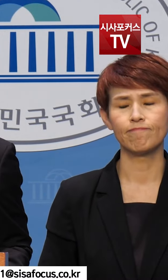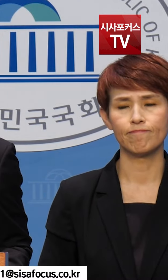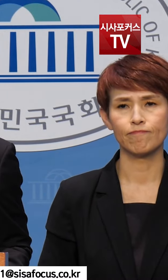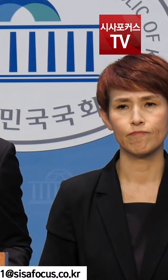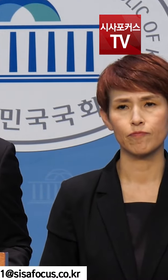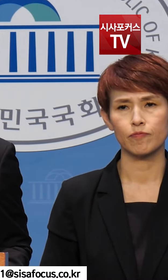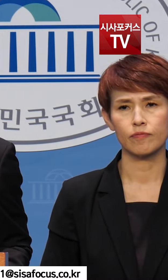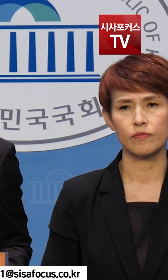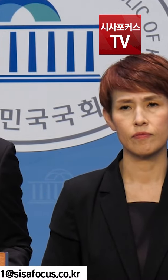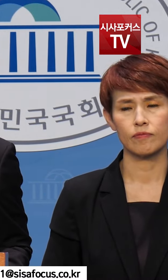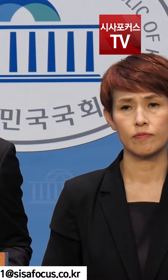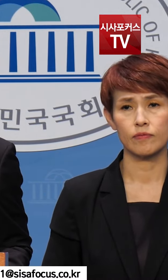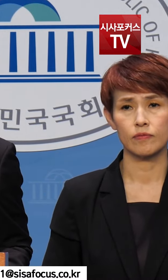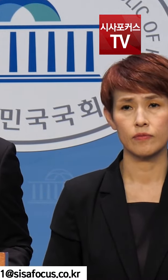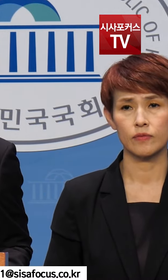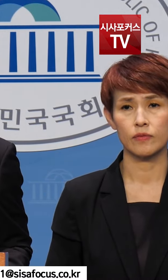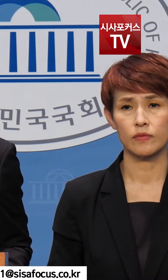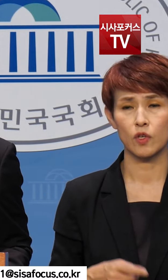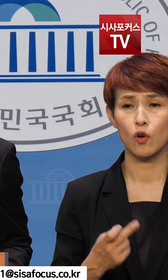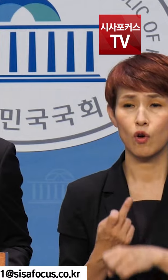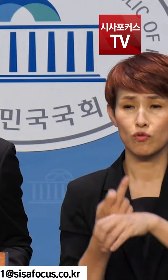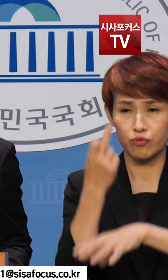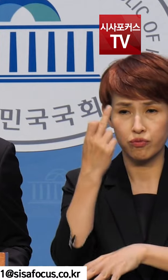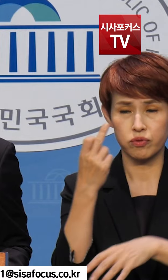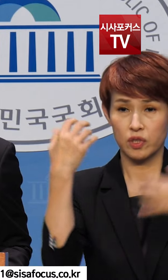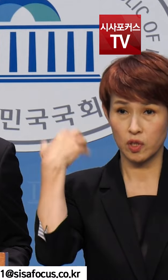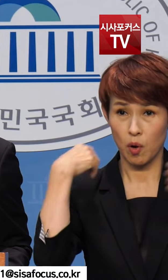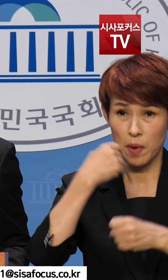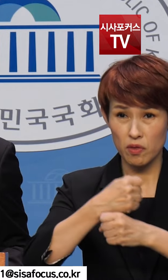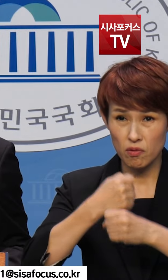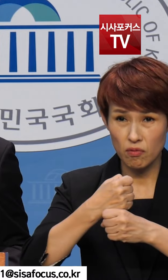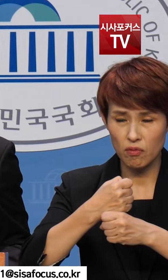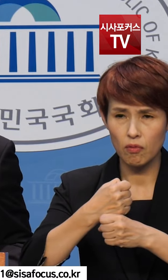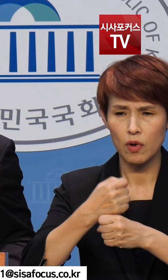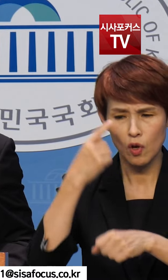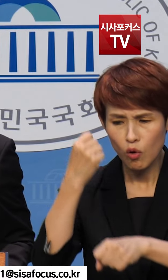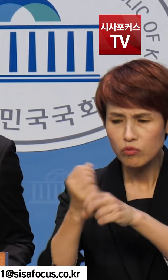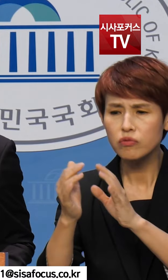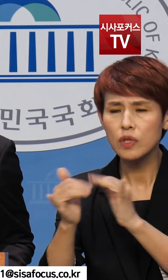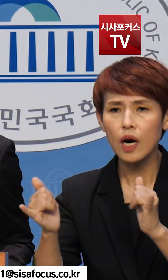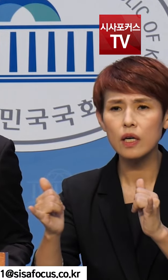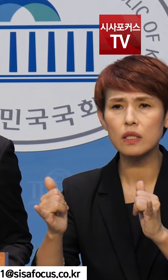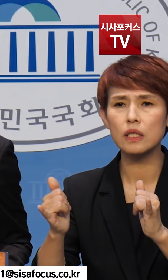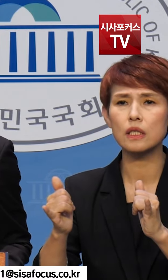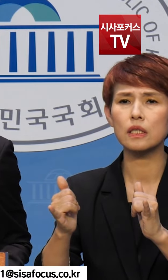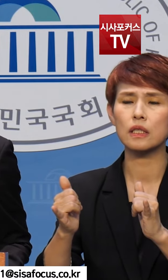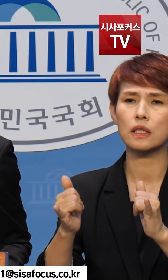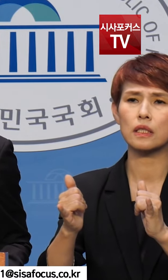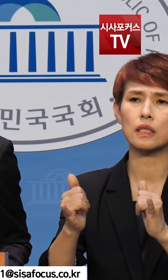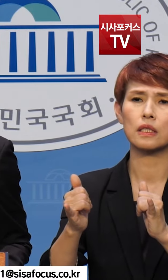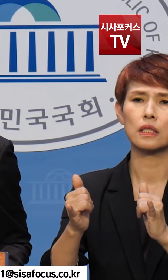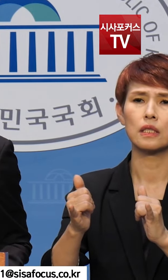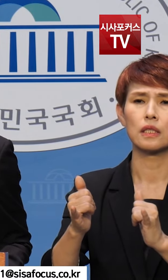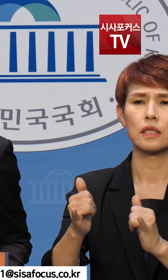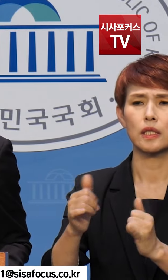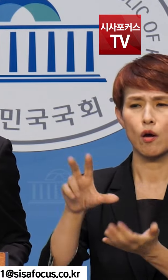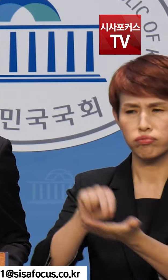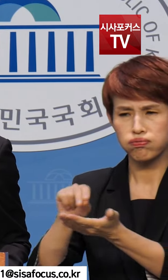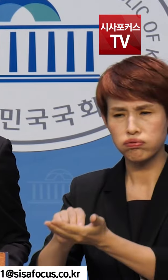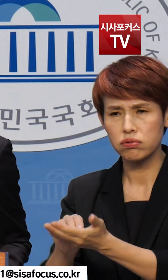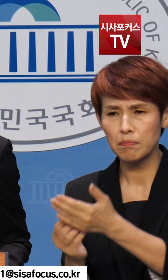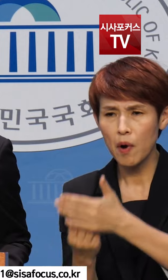경고 또는 하겠습니다. 우주항공청 만들면 뭐하겠습니까? 현장의 연구자들이 이런 대접을 받으면서 어떻게 대한민국이